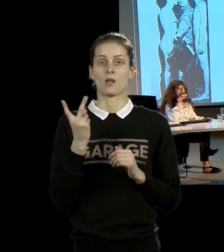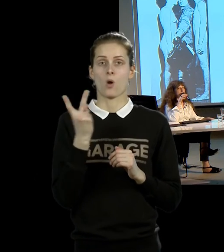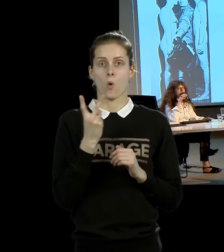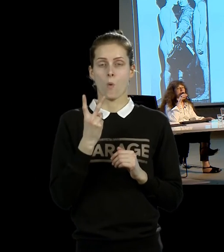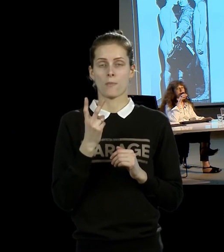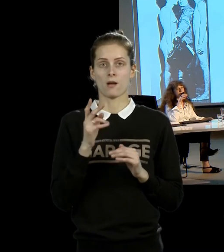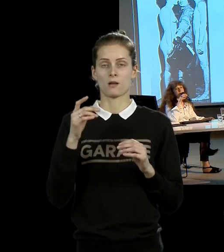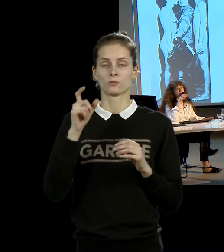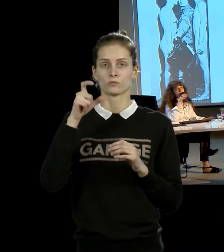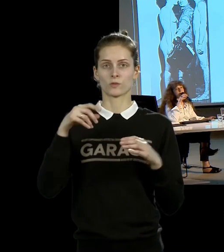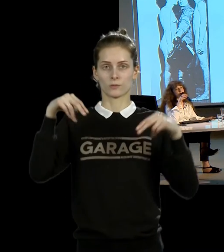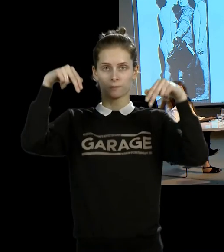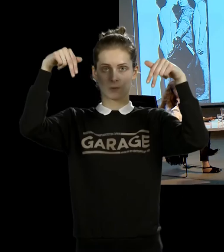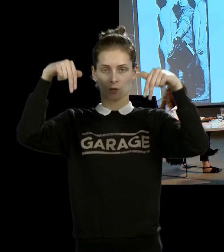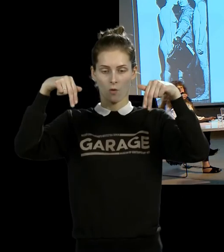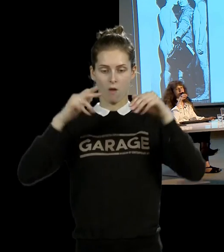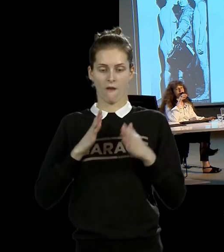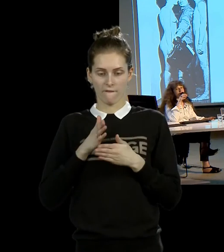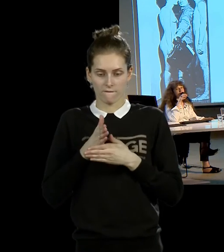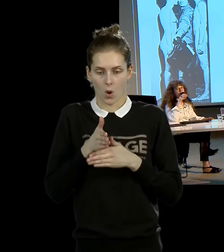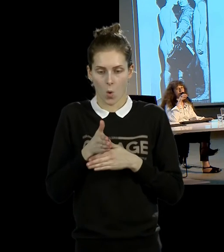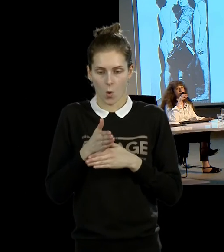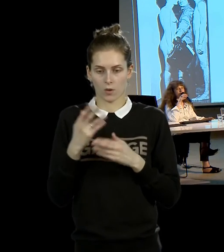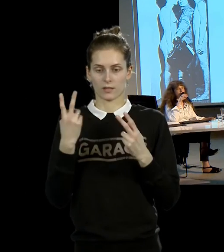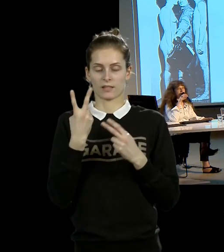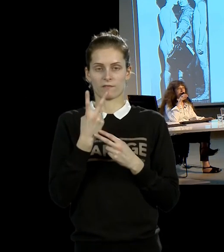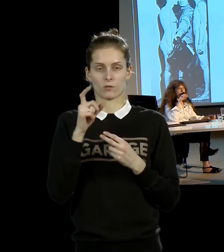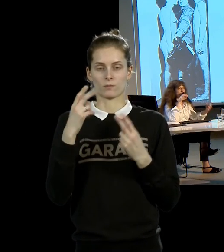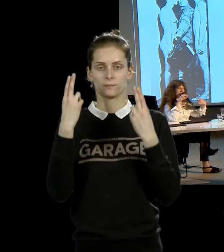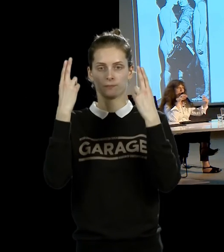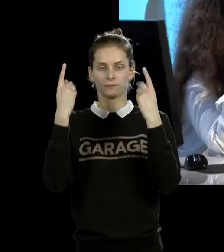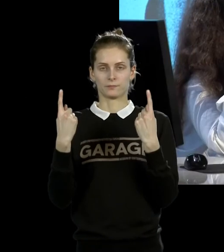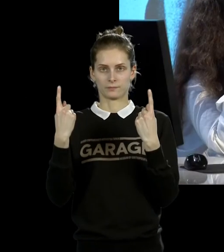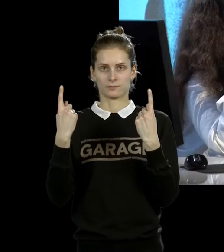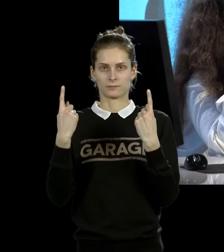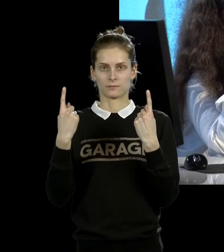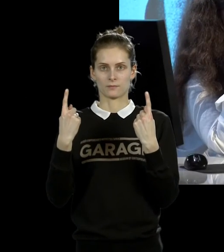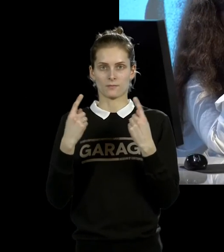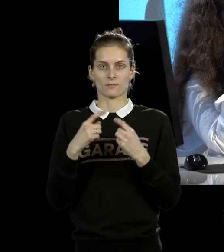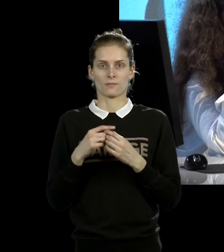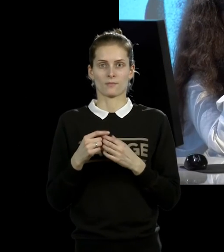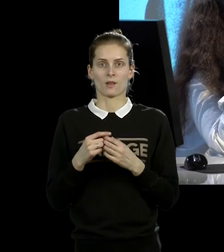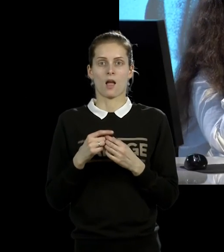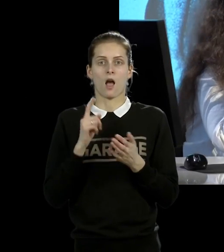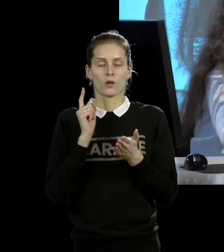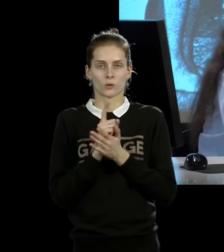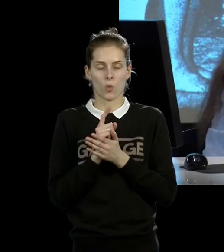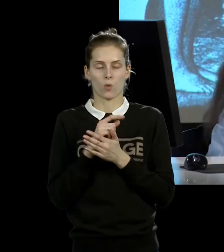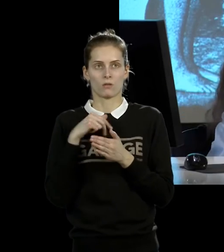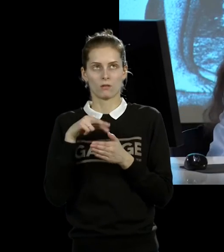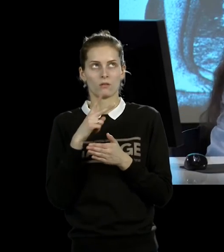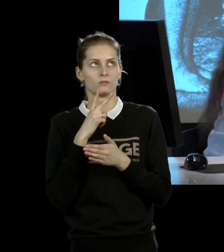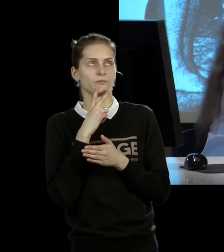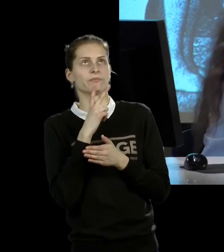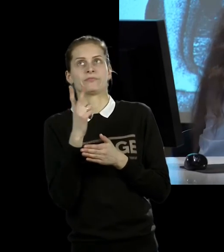гараже, это был единственный ход. Никто не мог пройти, не протестовавшись между ними. И